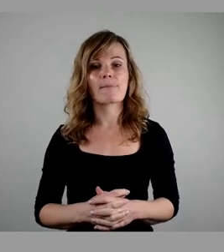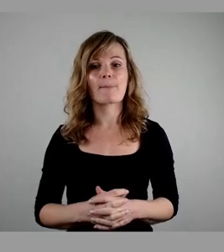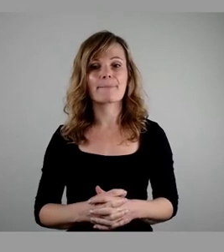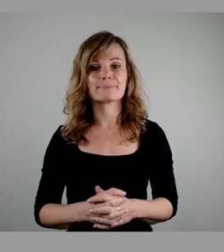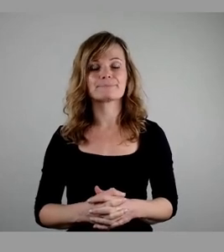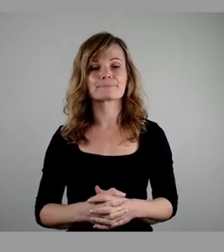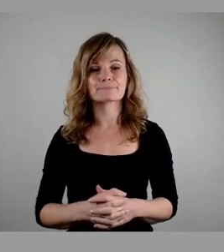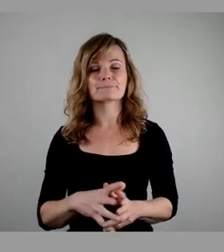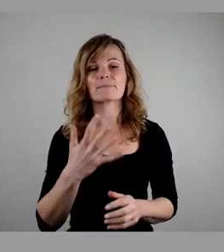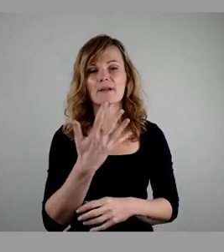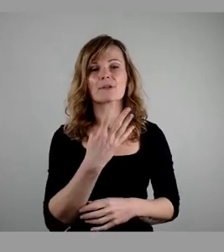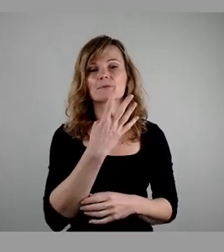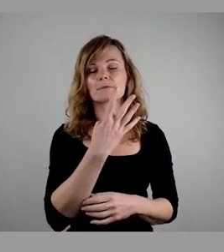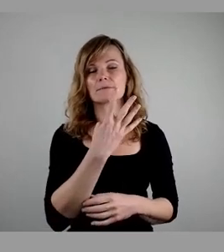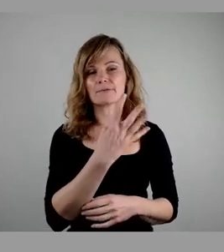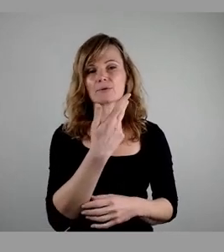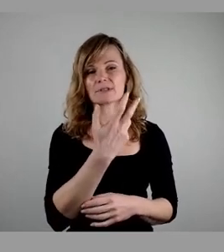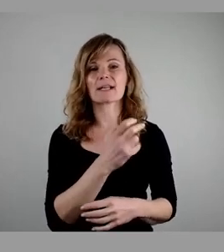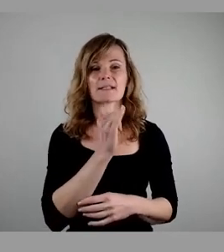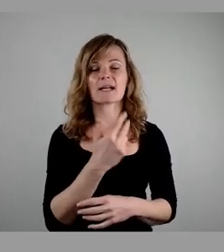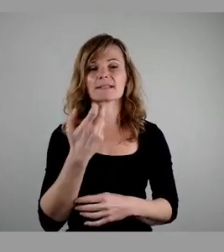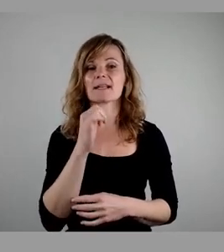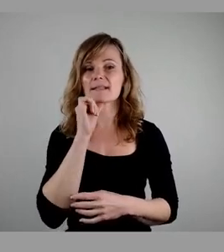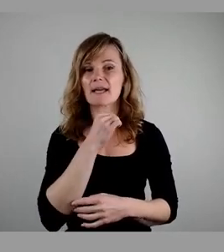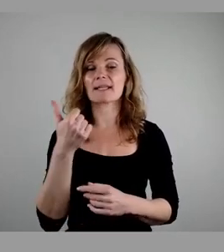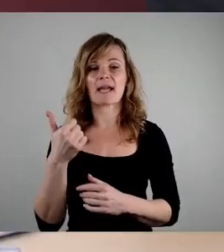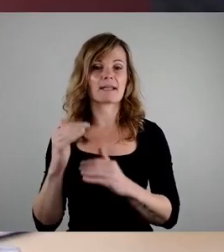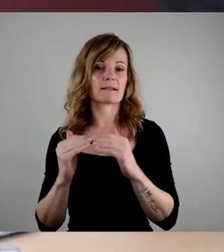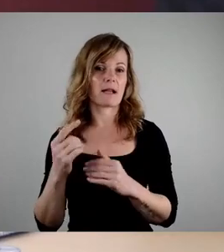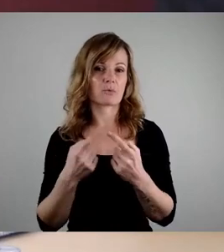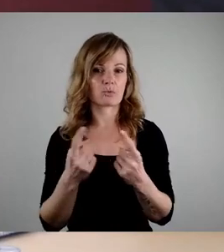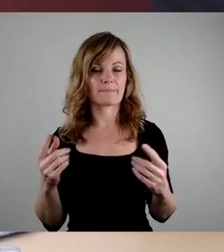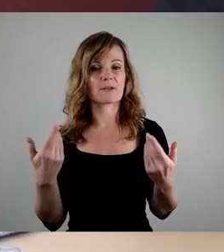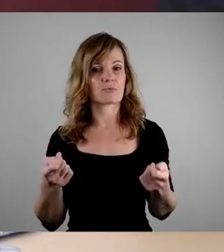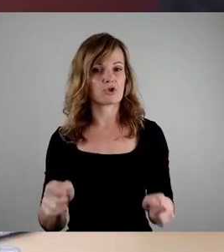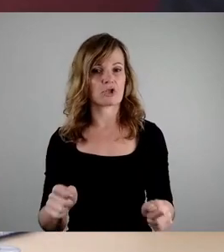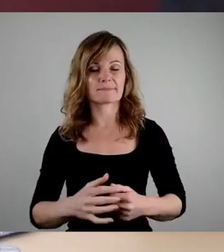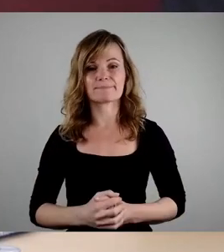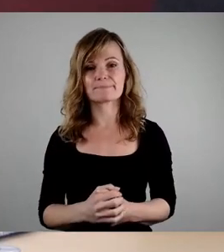34 Ja, 30 Nein, eine Enthaltung. Damit so beschlossen. dressen sehen.